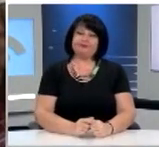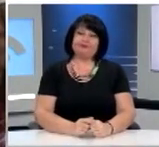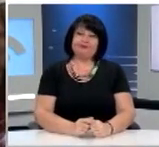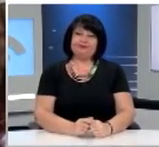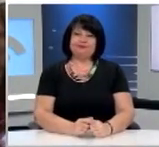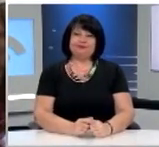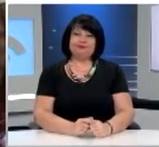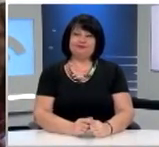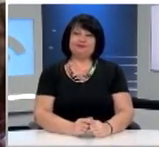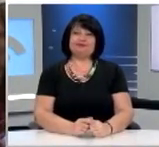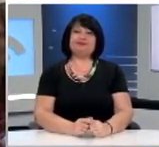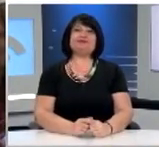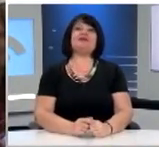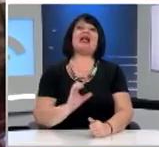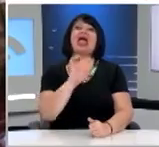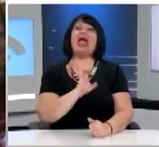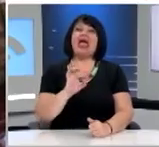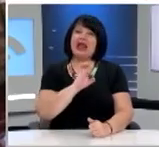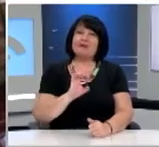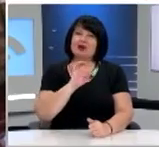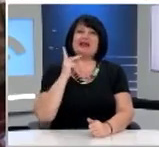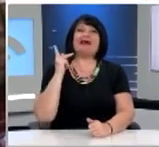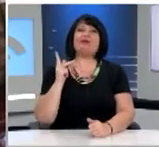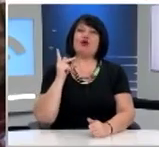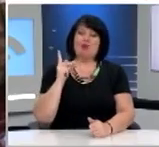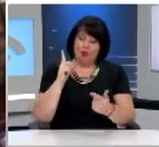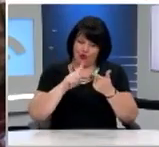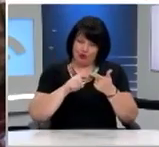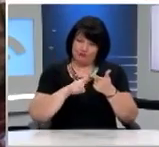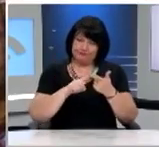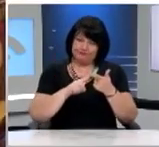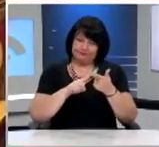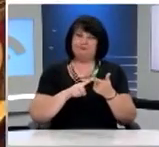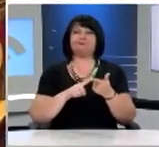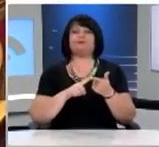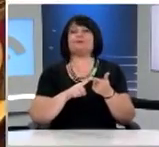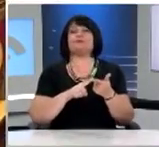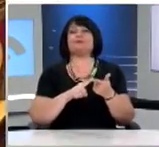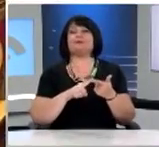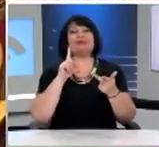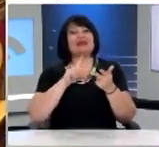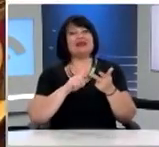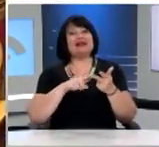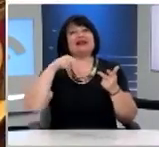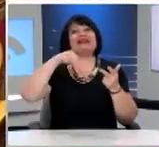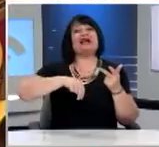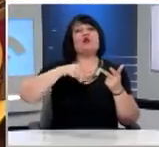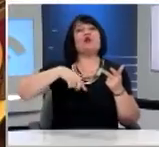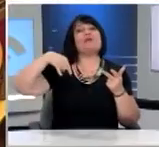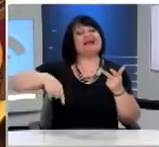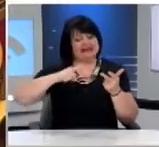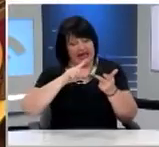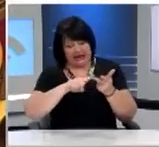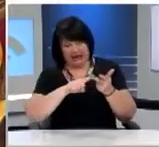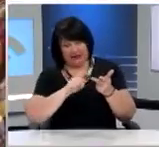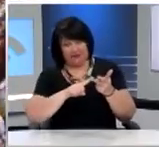Της Ερμιώνης Κυμπουροπούλου Του Ντεγκούδη Πασχάλη